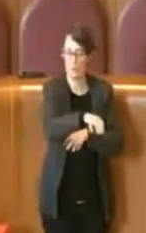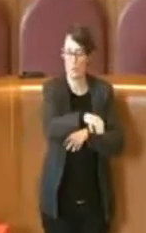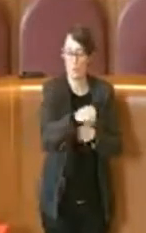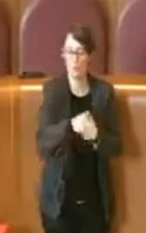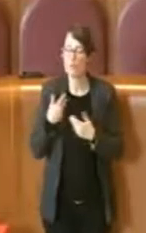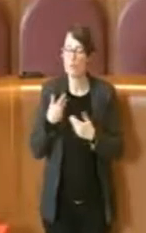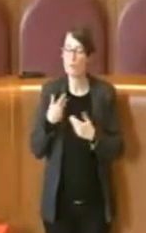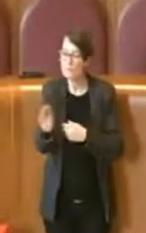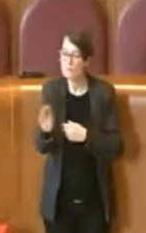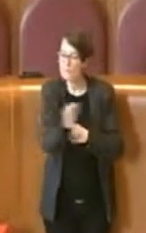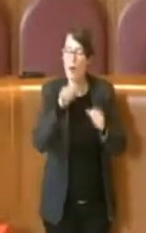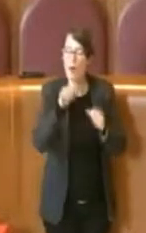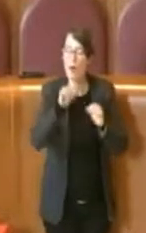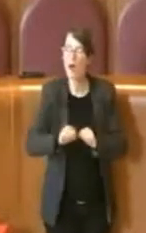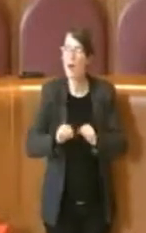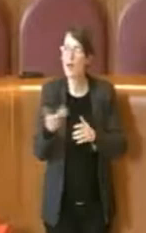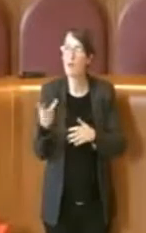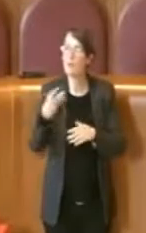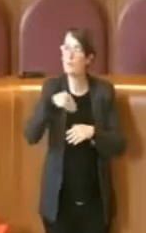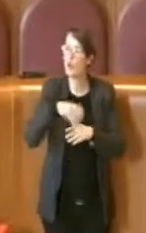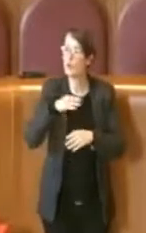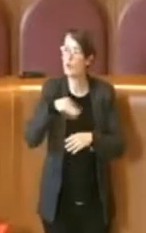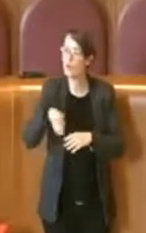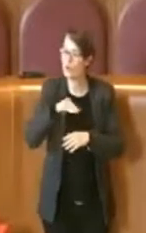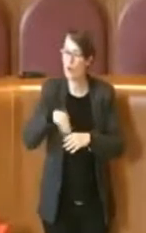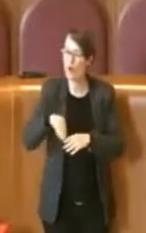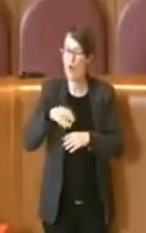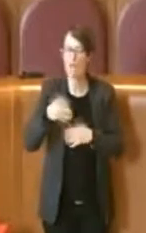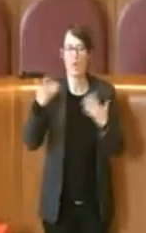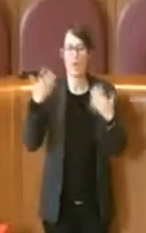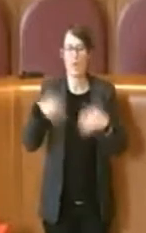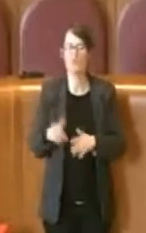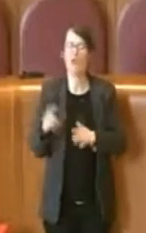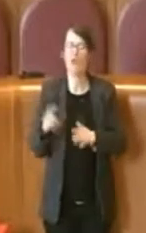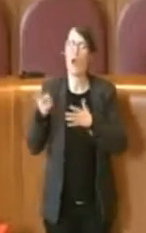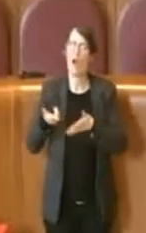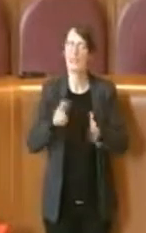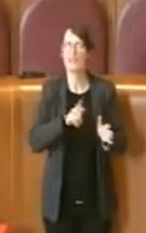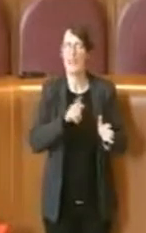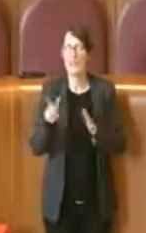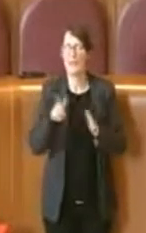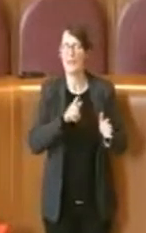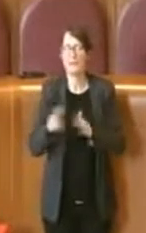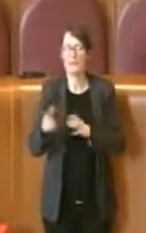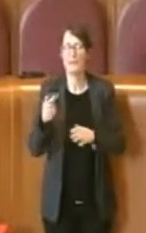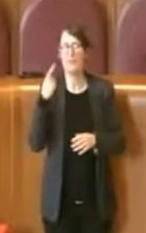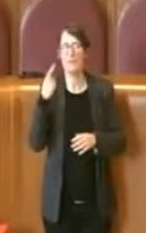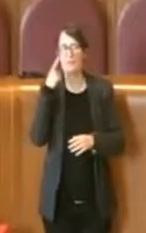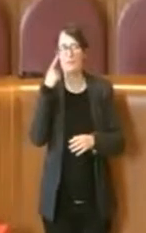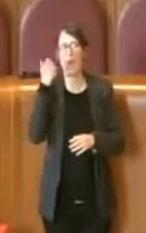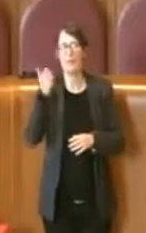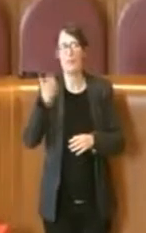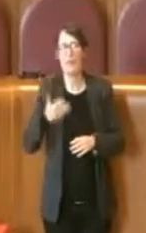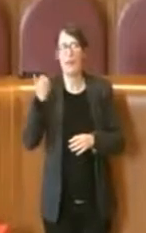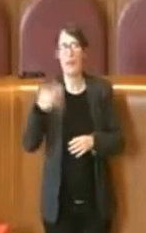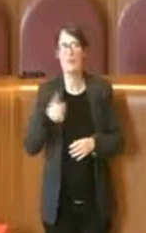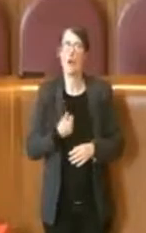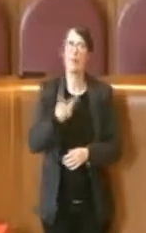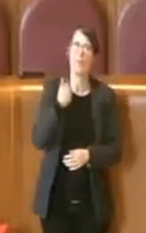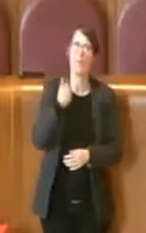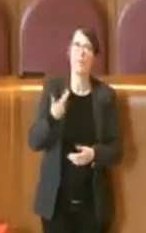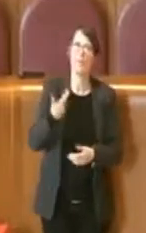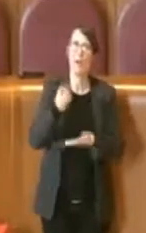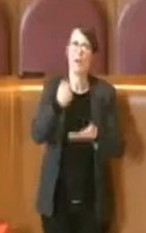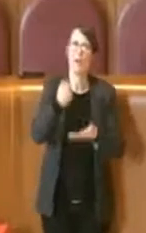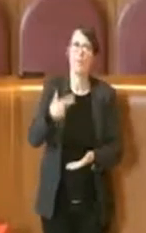ascoltato per settimane e settimane che mancavano fondi al sociale, io mi sarei aspettato, ma immagino ognuno di noi, dei